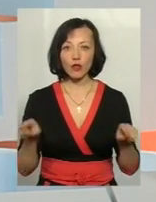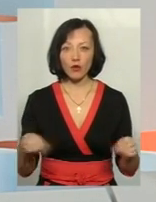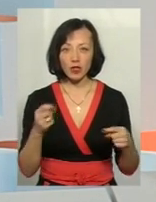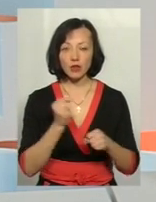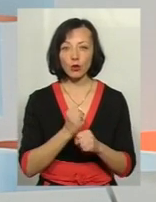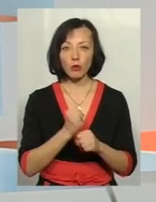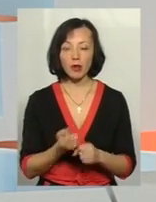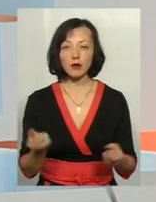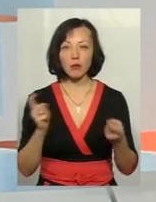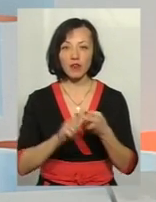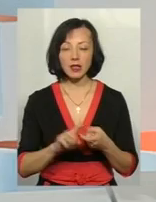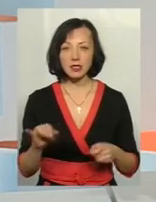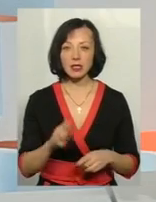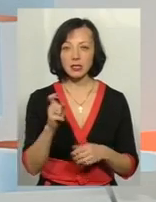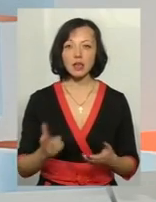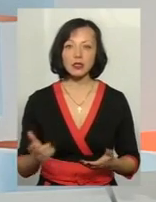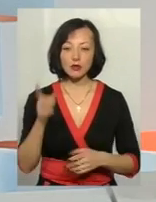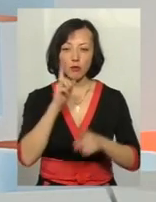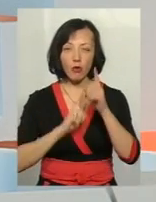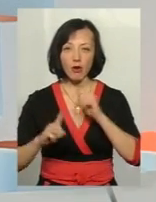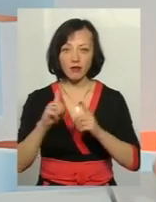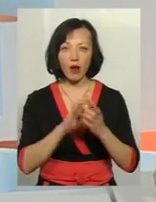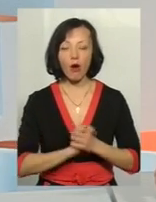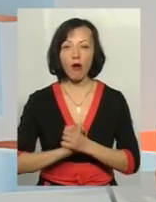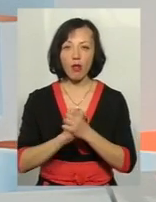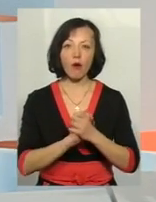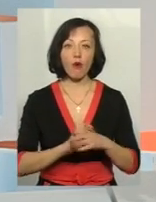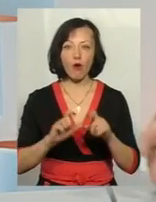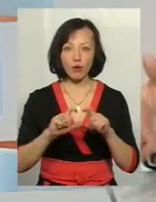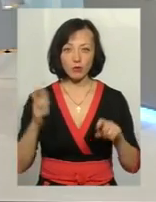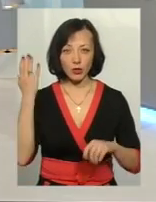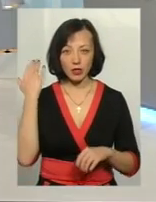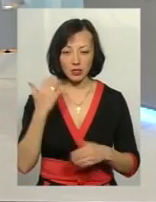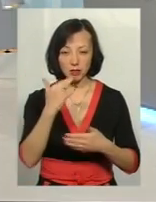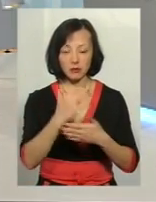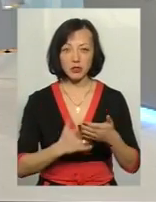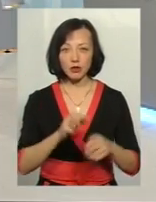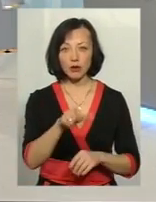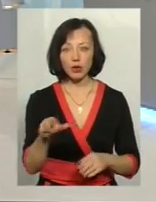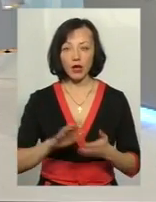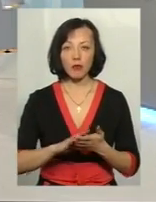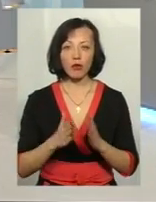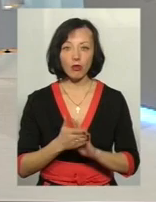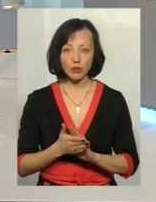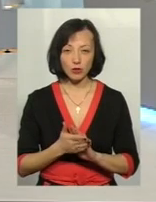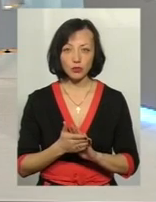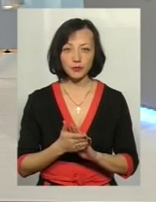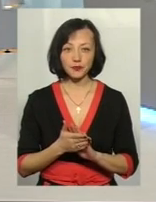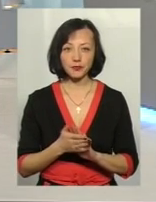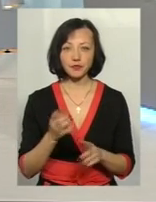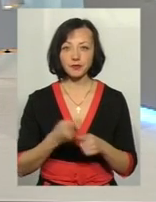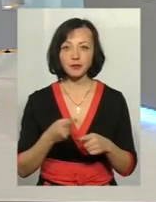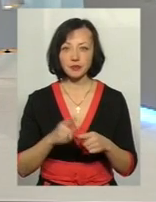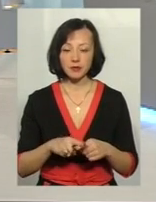документи, пов'язані із зборами колгоспників, які тоді визначали список людей, яким положена, скажімо, ця